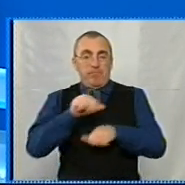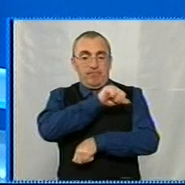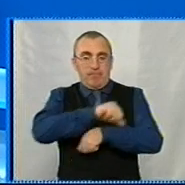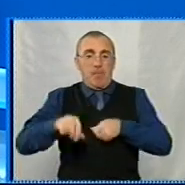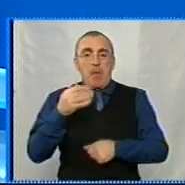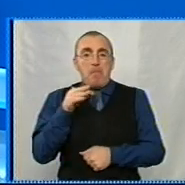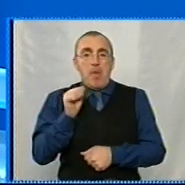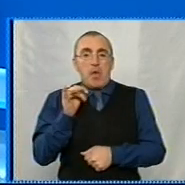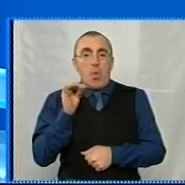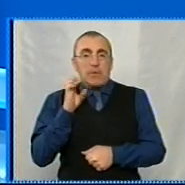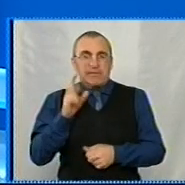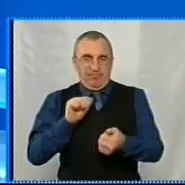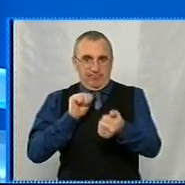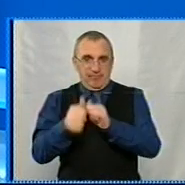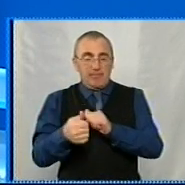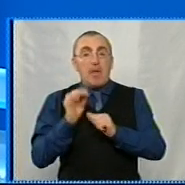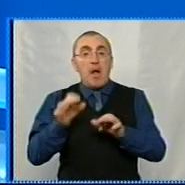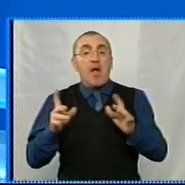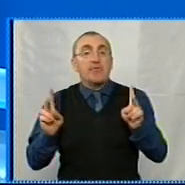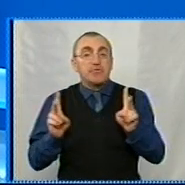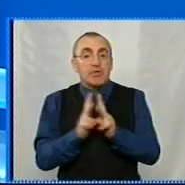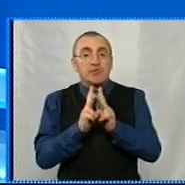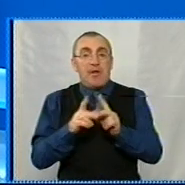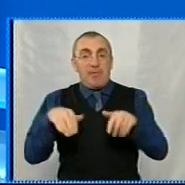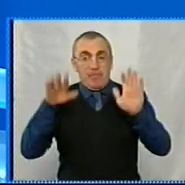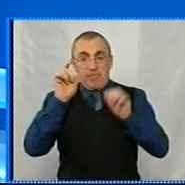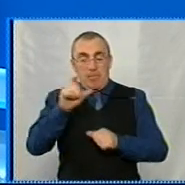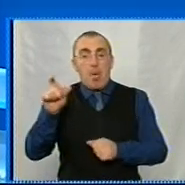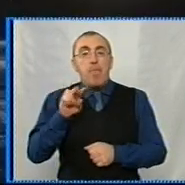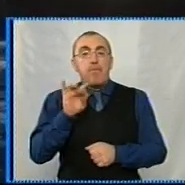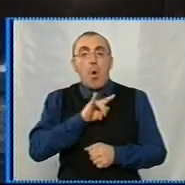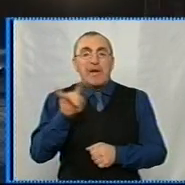Майорське. Як зустрічали звільнених в Борисполі – дивіться далі.